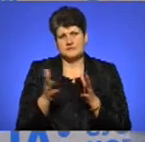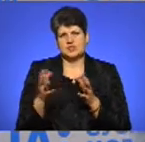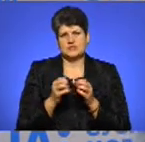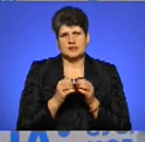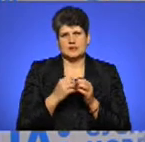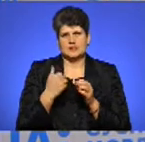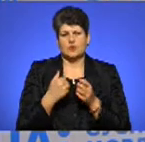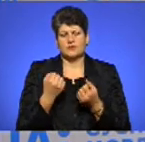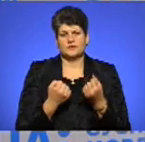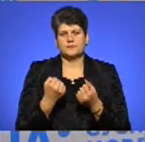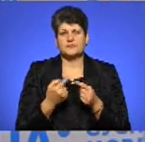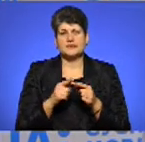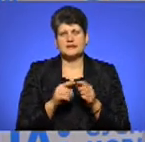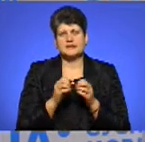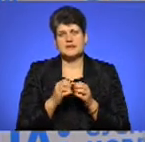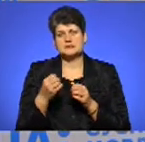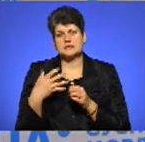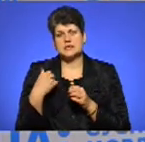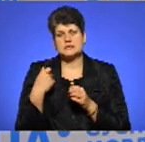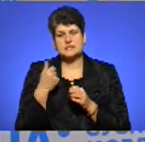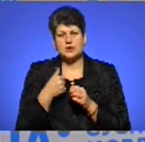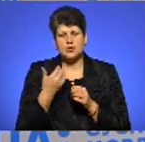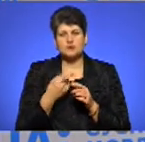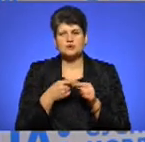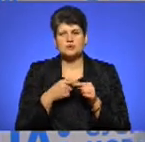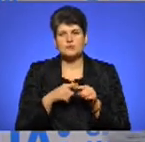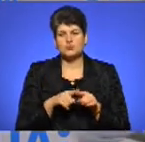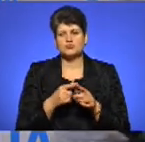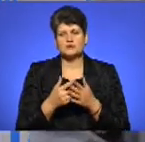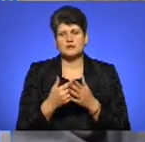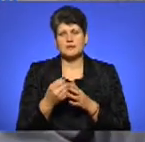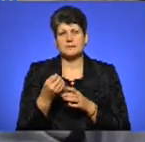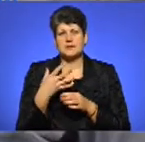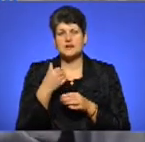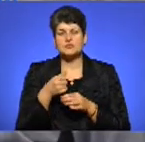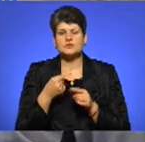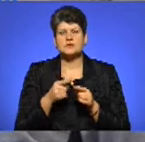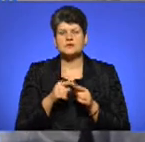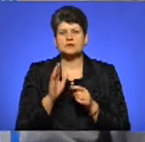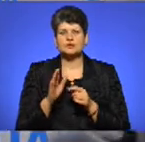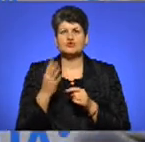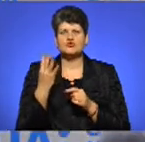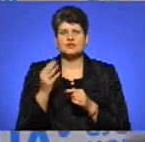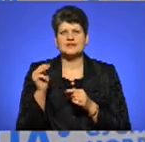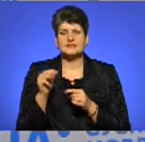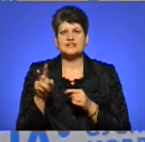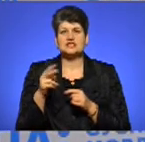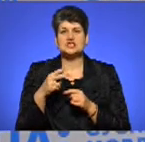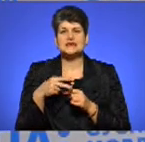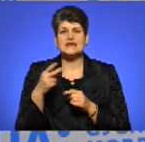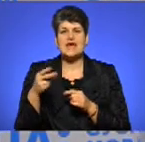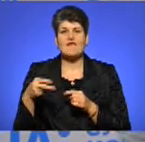основному, це 10-15 років. І якщо це помножити, для прикладу, на 15 років, то це буде в районі 4 тисячі євро.